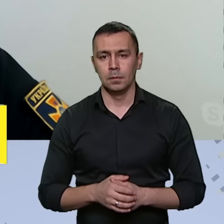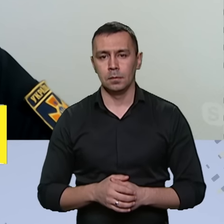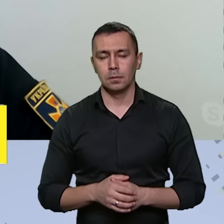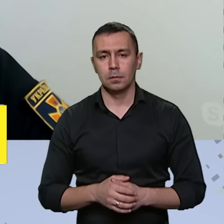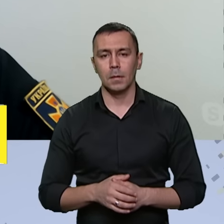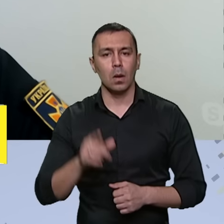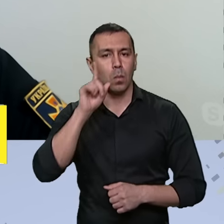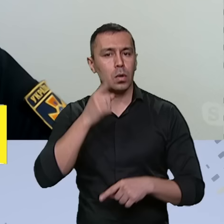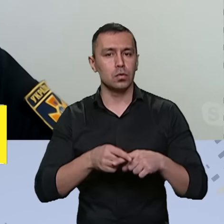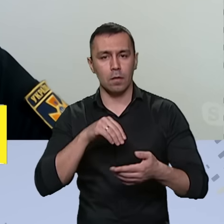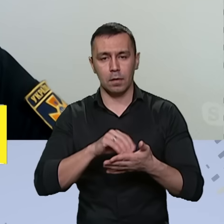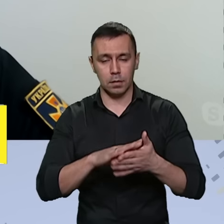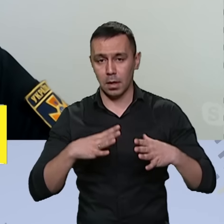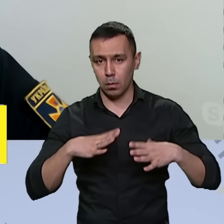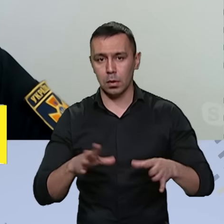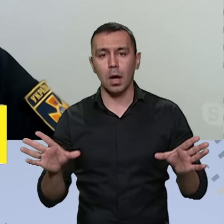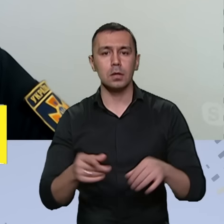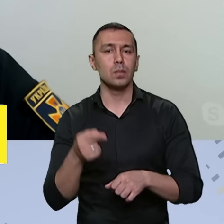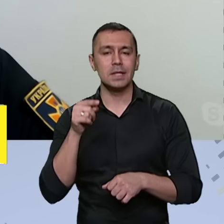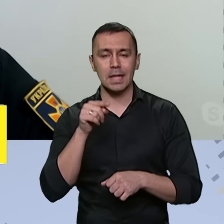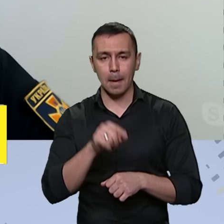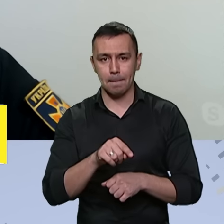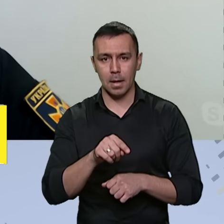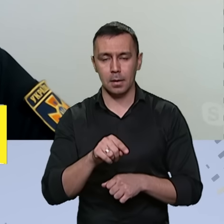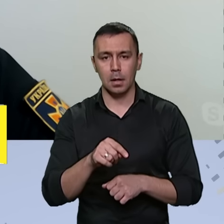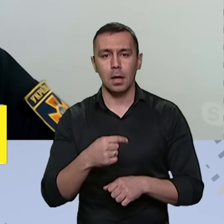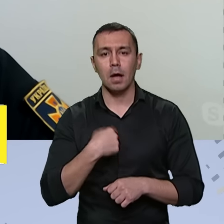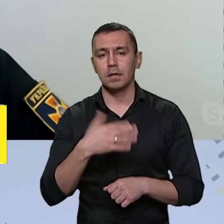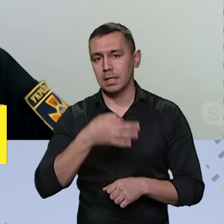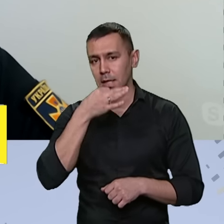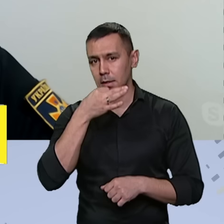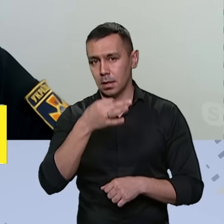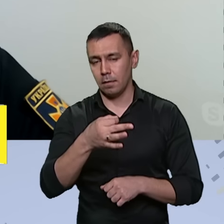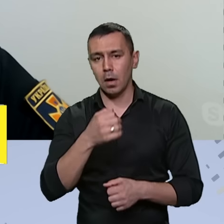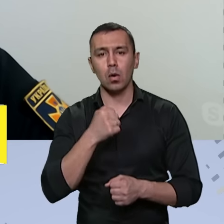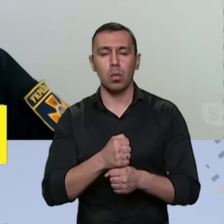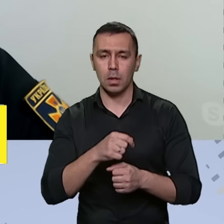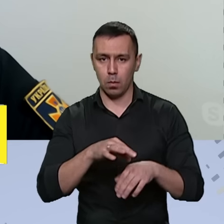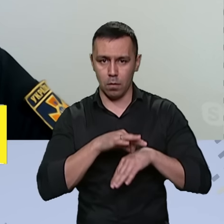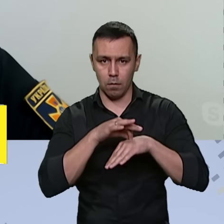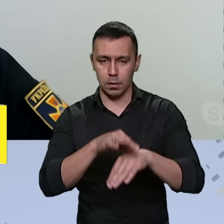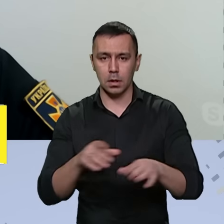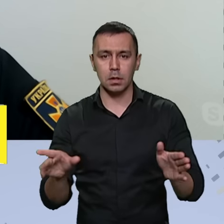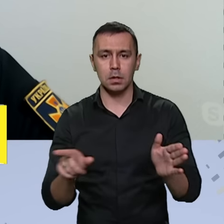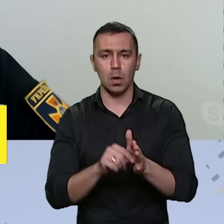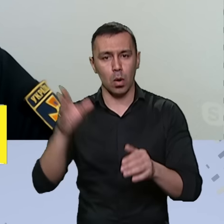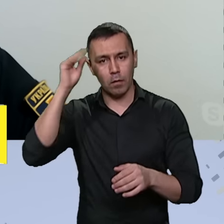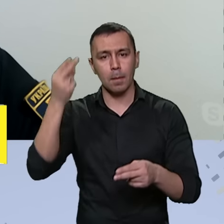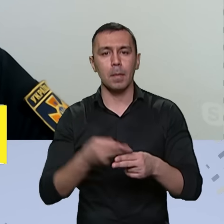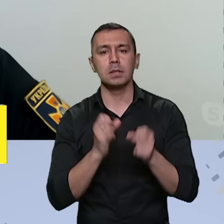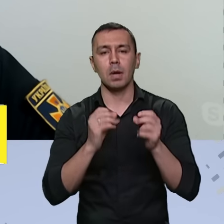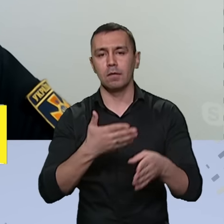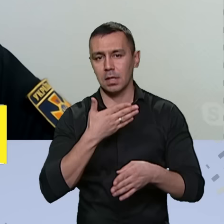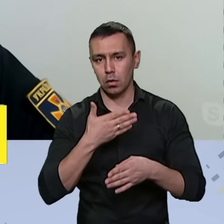Поки цього не фіксуємо. Разом з тим, як я вже сказав, роботи проводяться з урахуванням безпеково